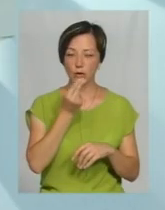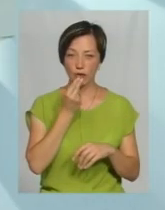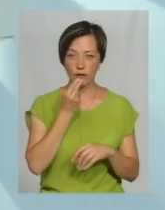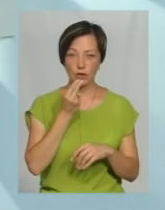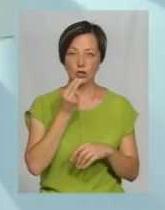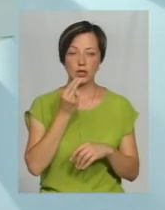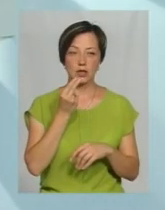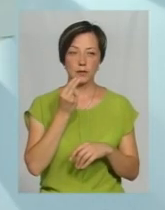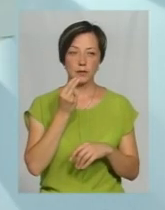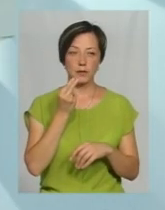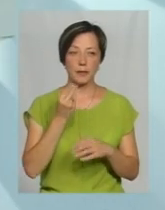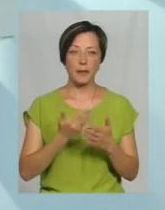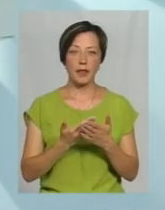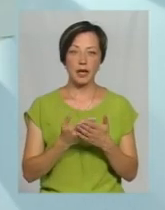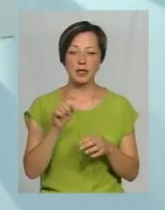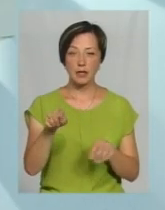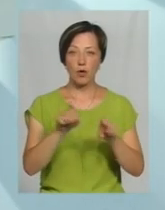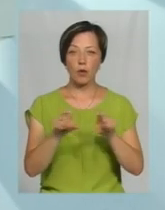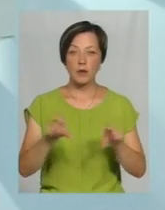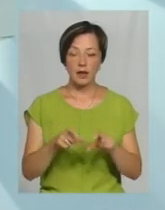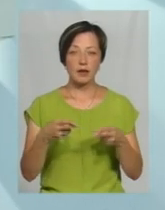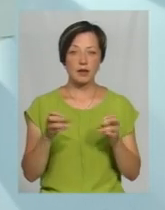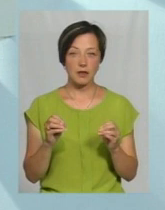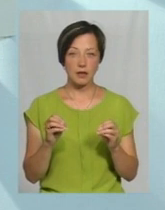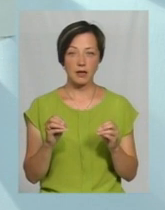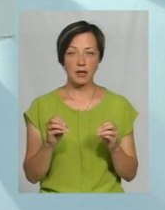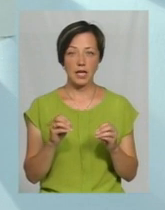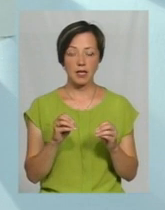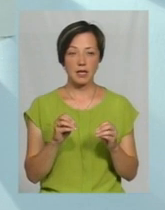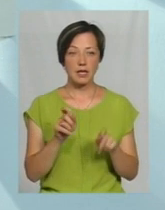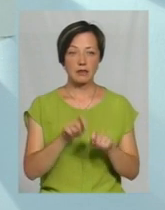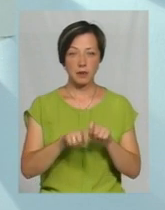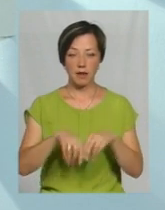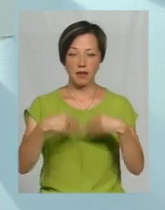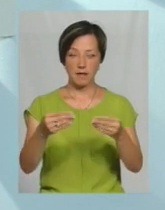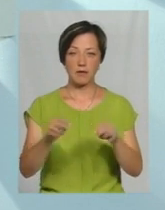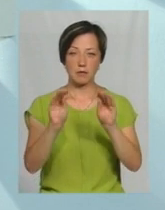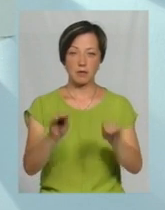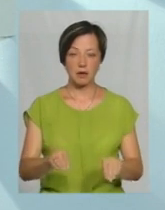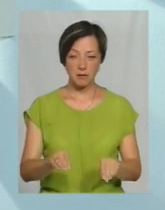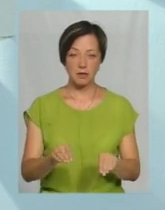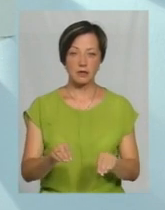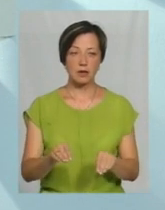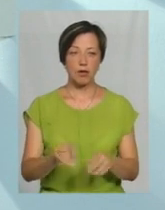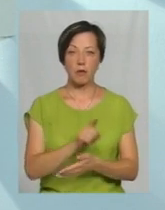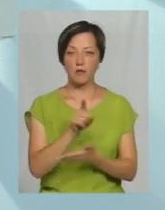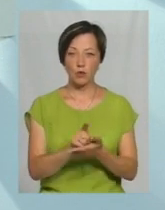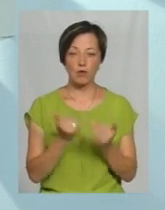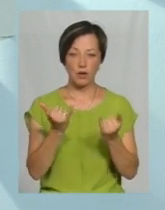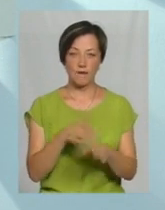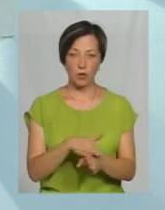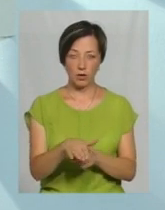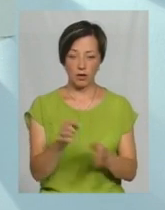То, скажімо, на тих об'єктах, є, інспекторами видавався припис обов'язковий для